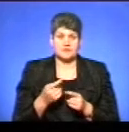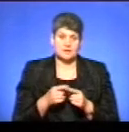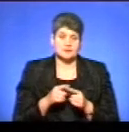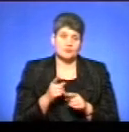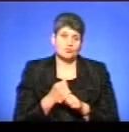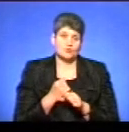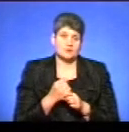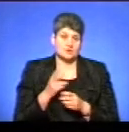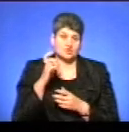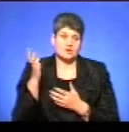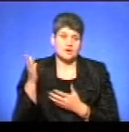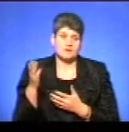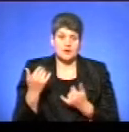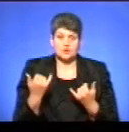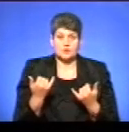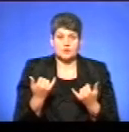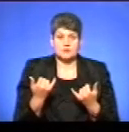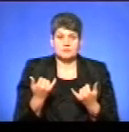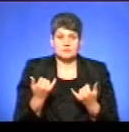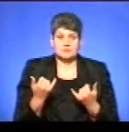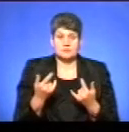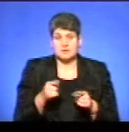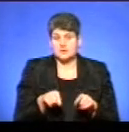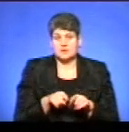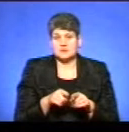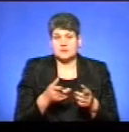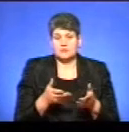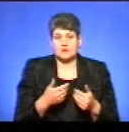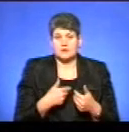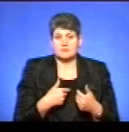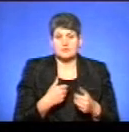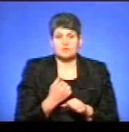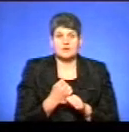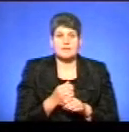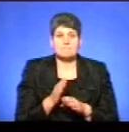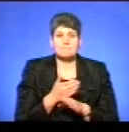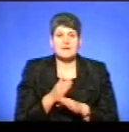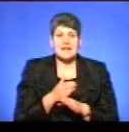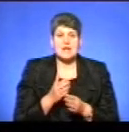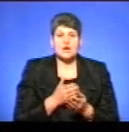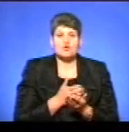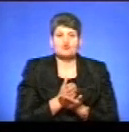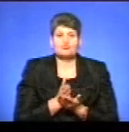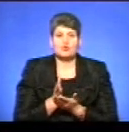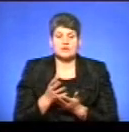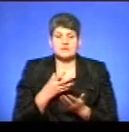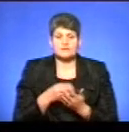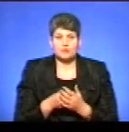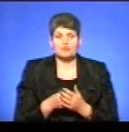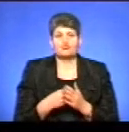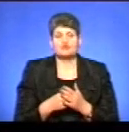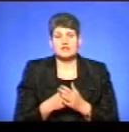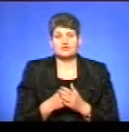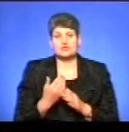функція держави. Тому сьогодні, так само, як ми зробили перерозподіл свого бюджету, там якусь